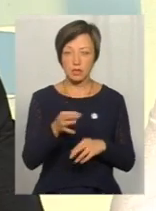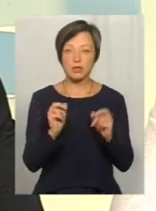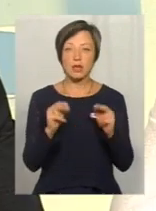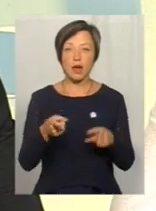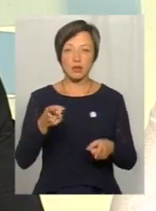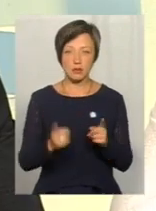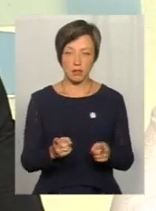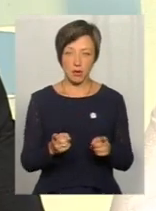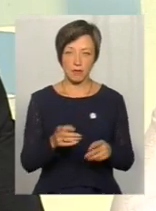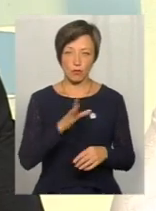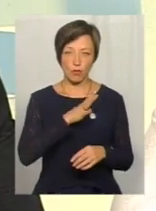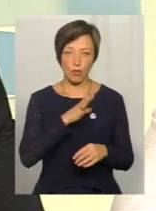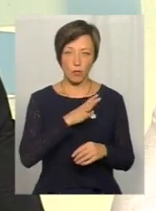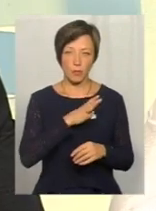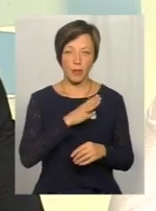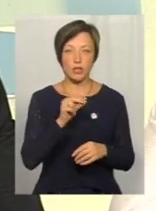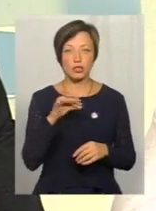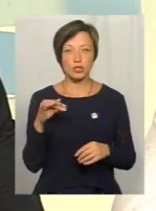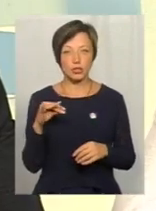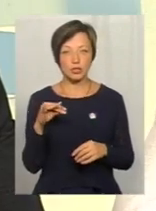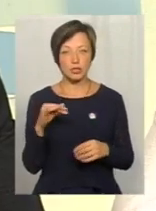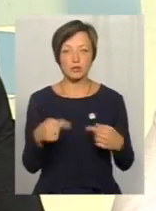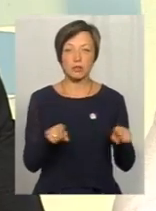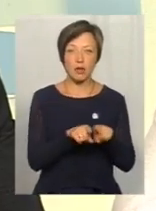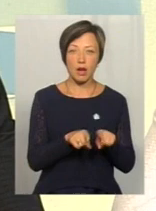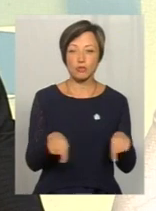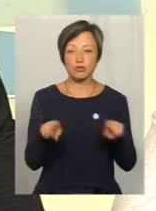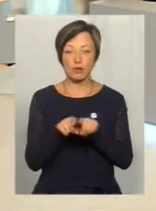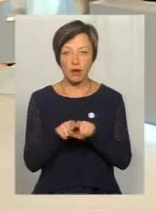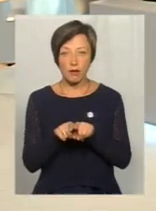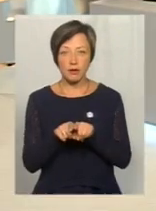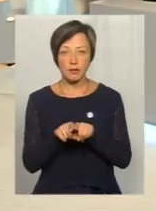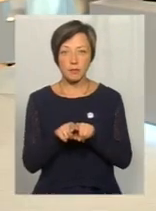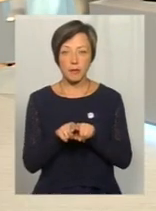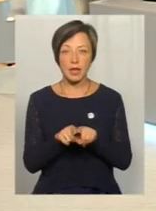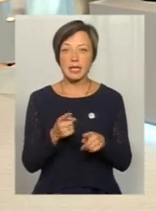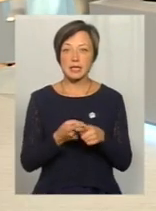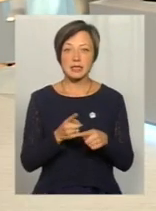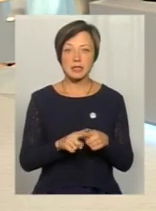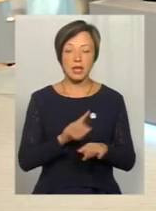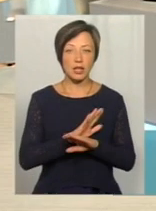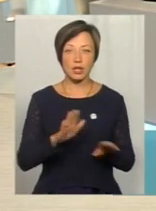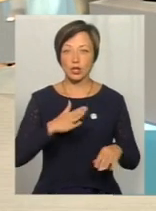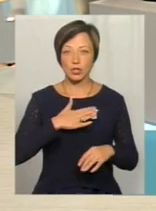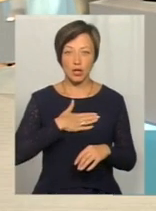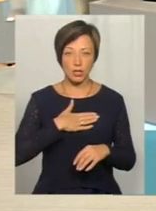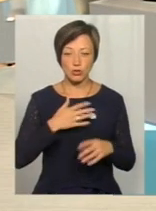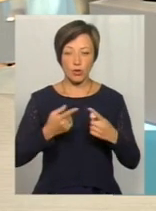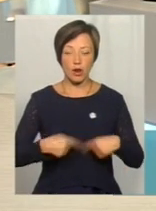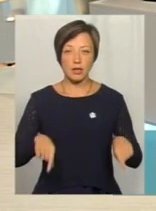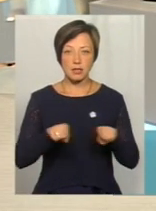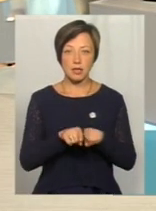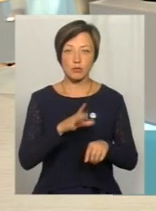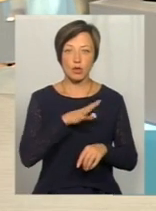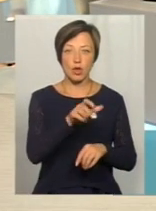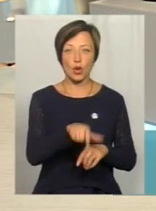насправді воно там було, чи там так, чи так. Це не наші, це не з нашої організації